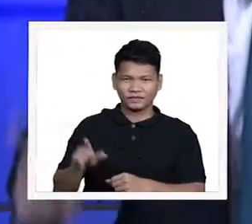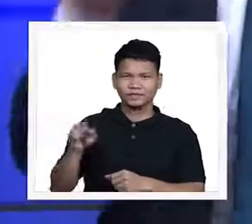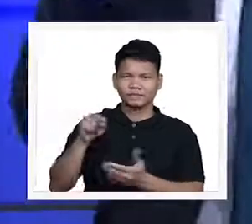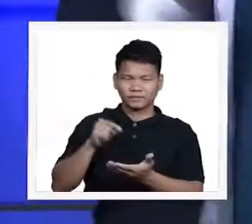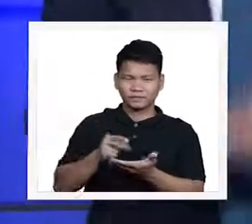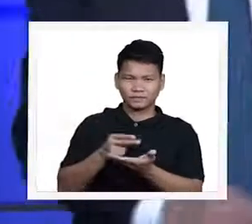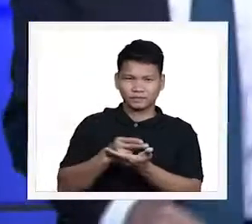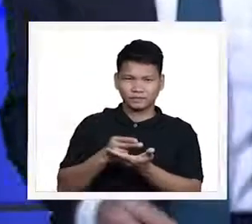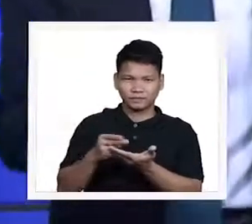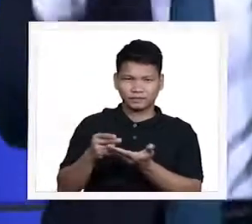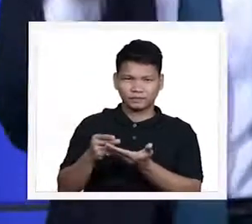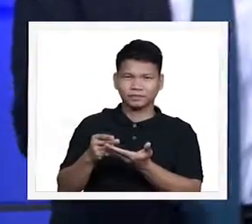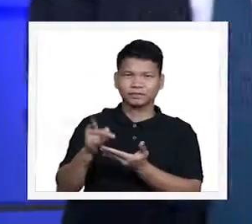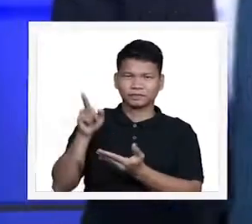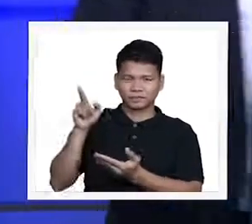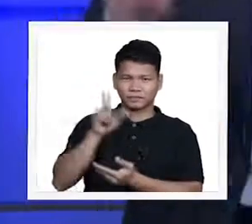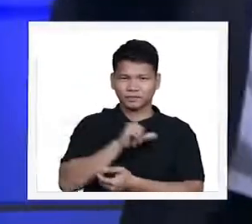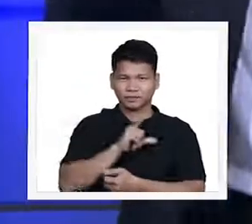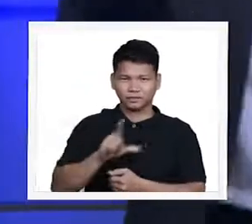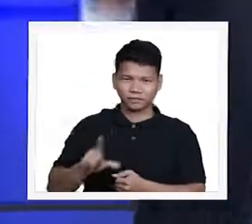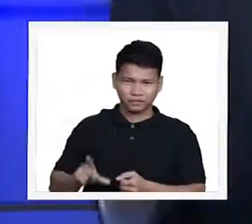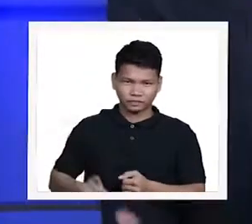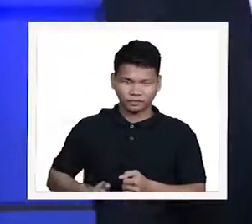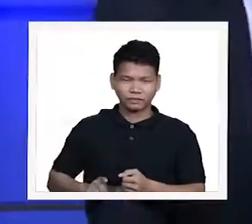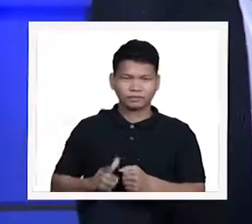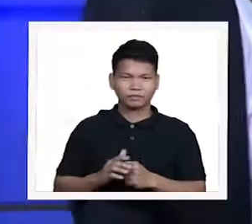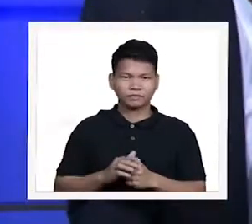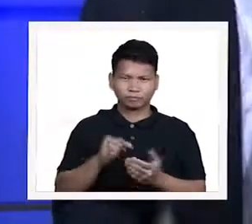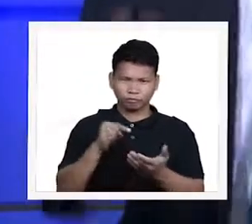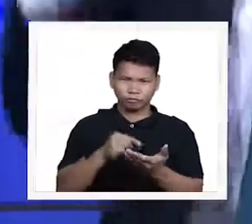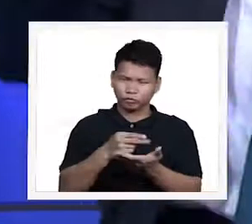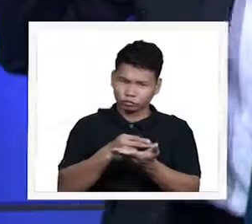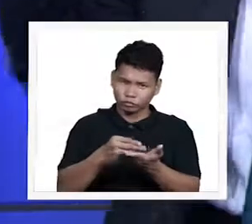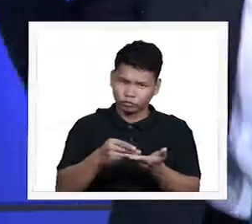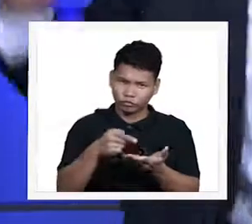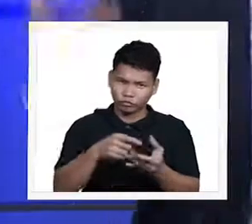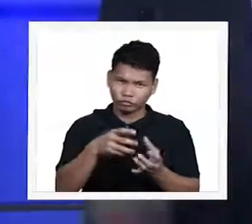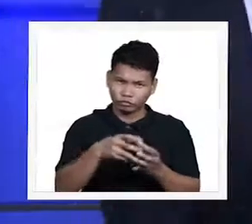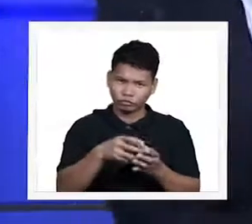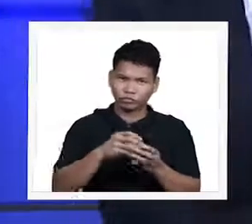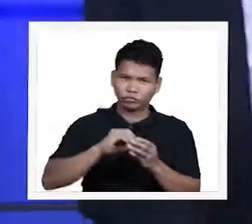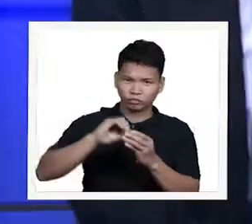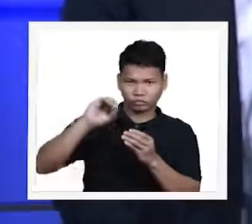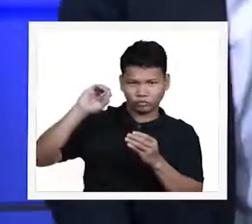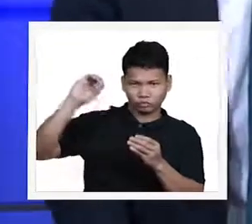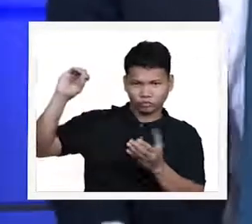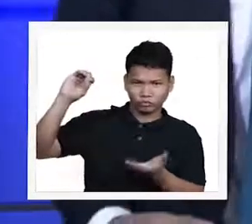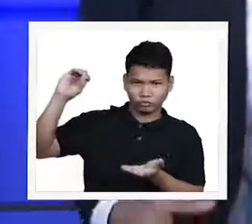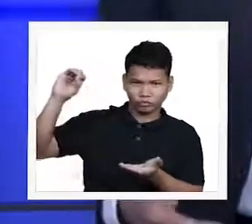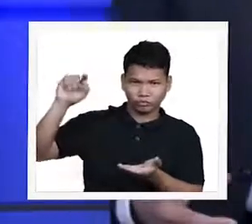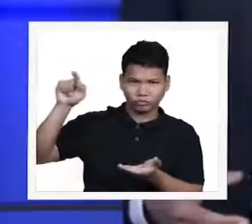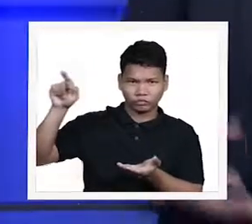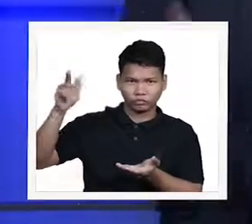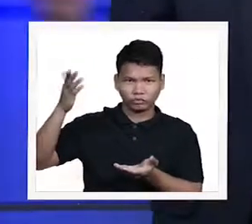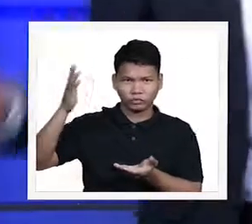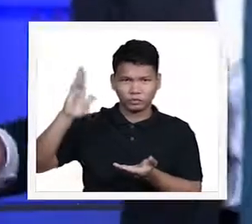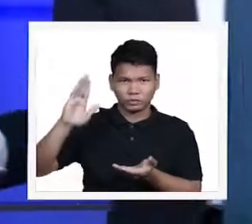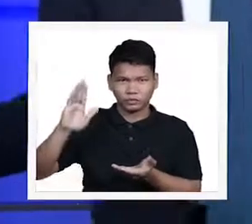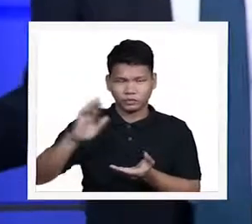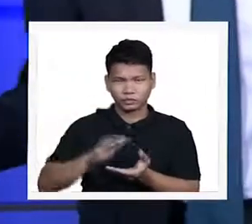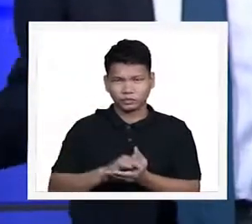holy to the Lord ito po ay banal ito po ay pag-aari ng ating